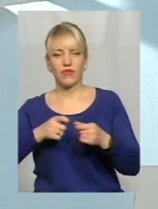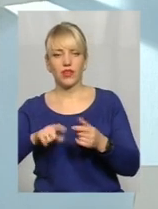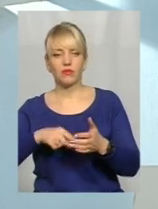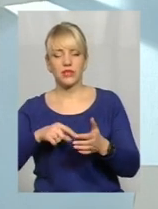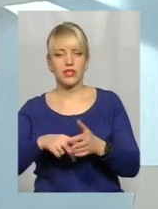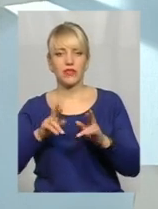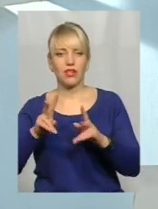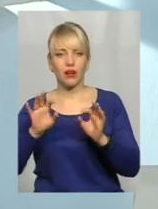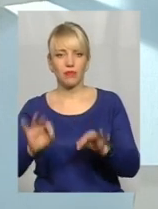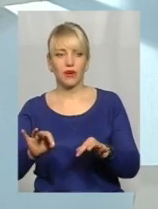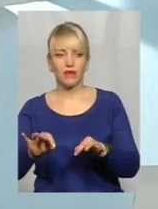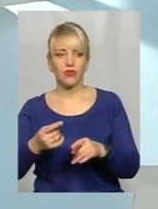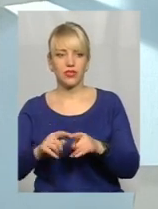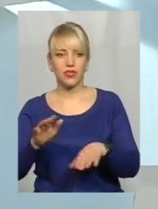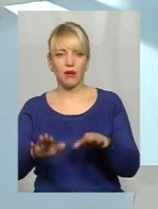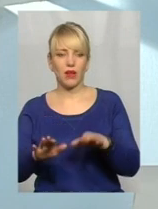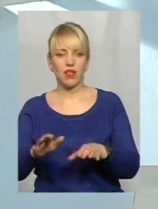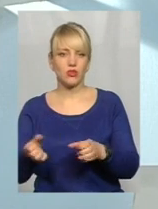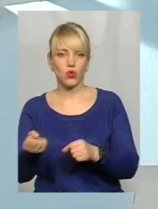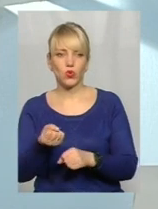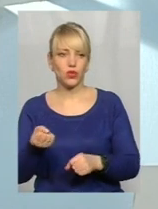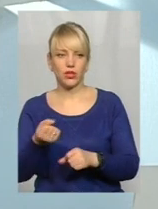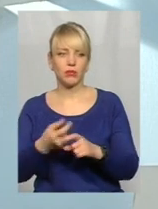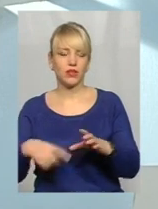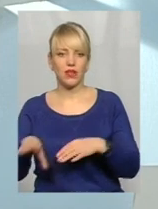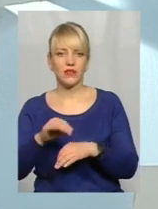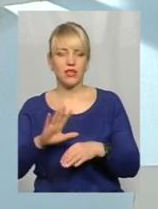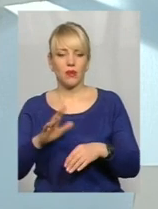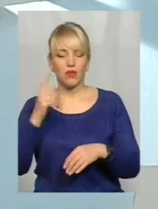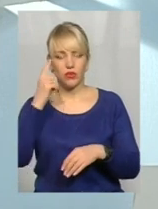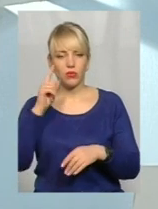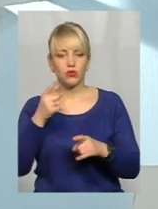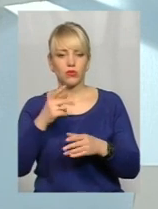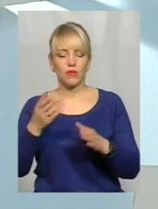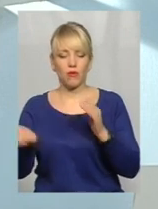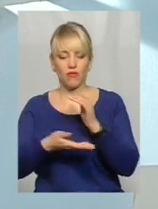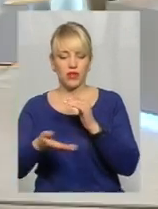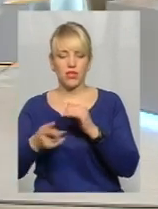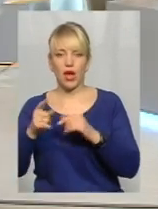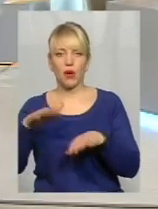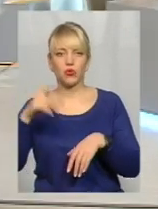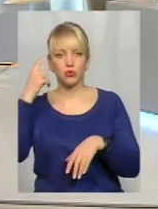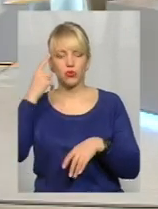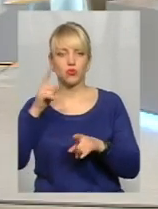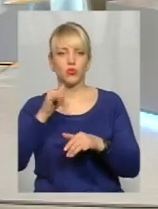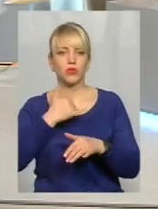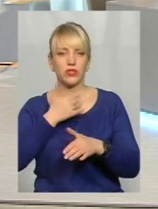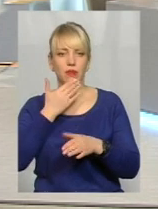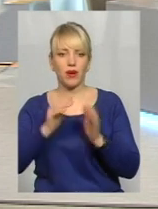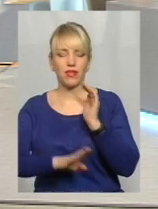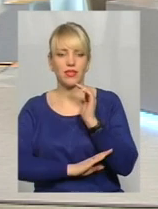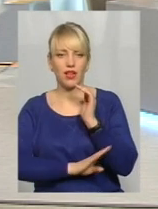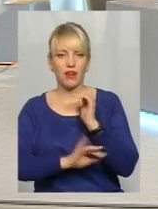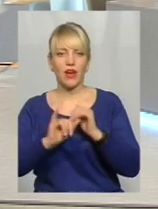правильно цей баланс утримати, щоб ми не все повизнали, потім думали, чого у нас немає дерев, з однією проблемами зробили іншу проблему,